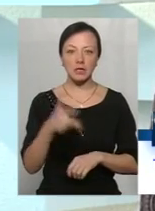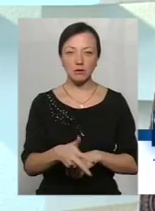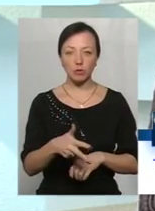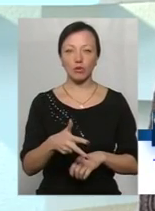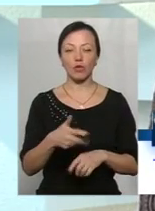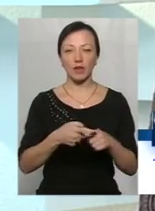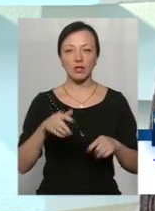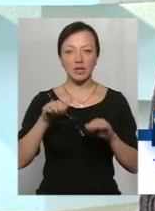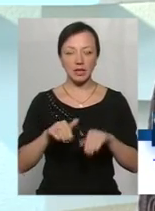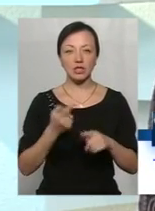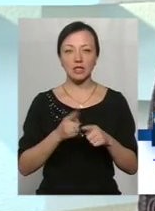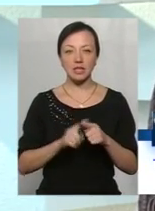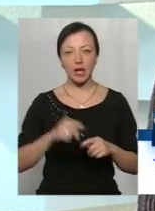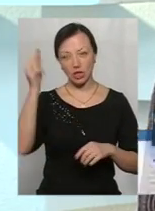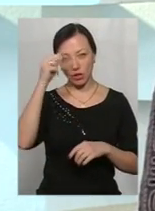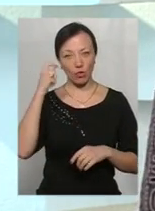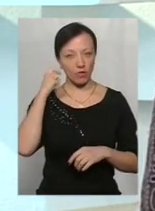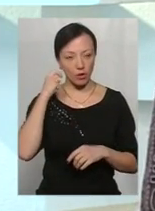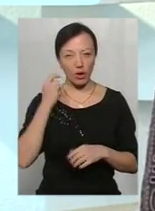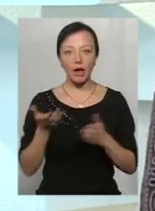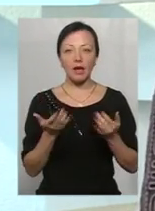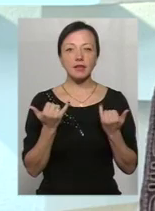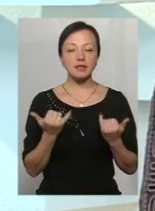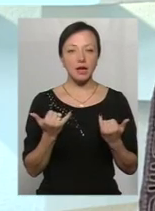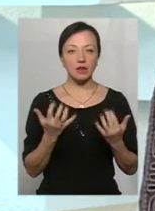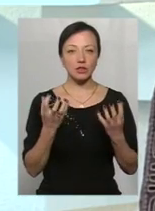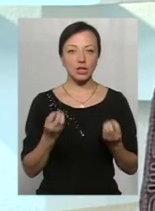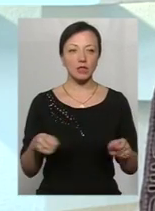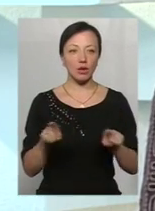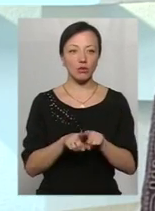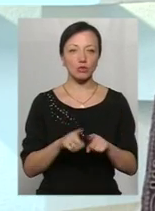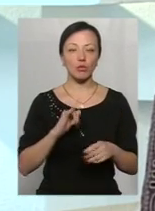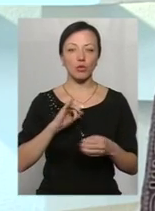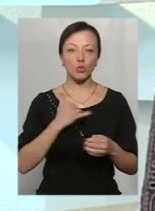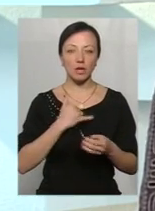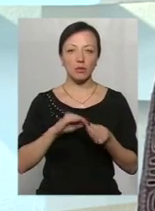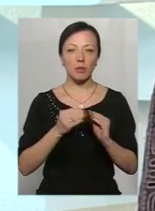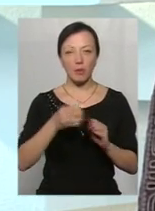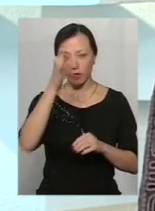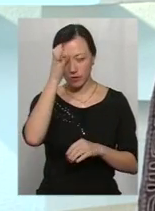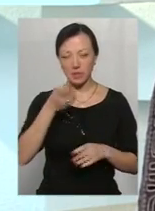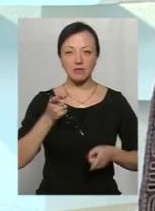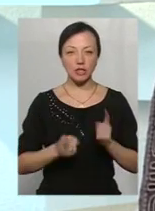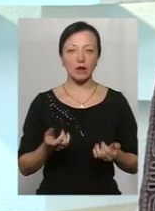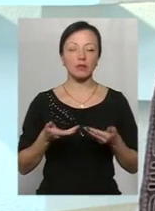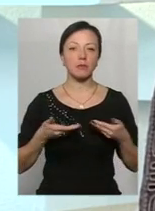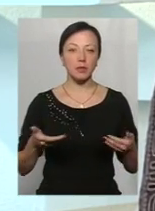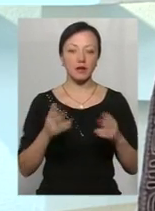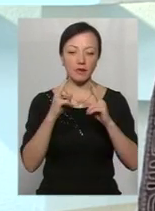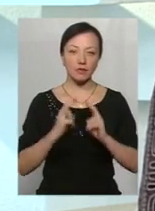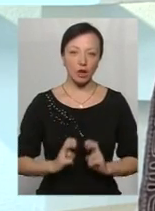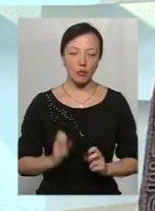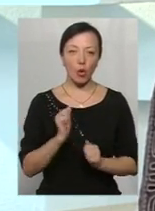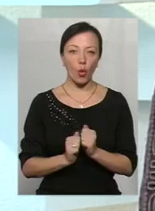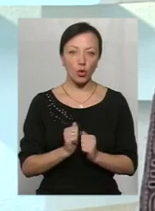тисячі – це діти шкільного віку. Які ж зараз стоять ще також в нас проблеми в освіті? Звичайно, ми сьогодні вивчаємо